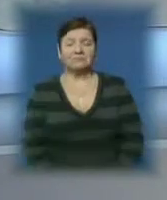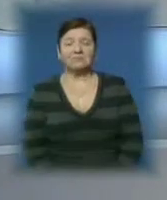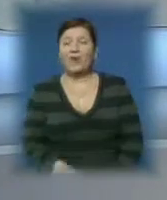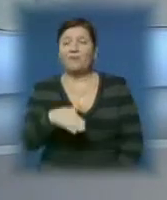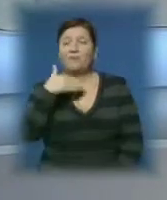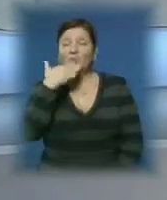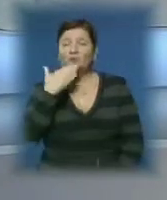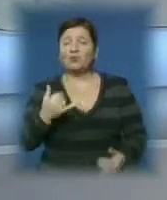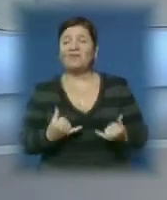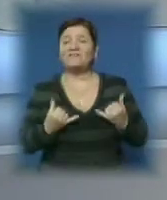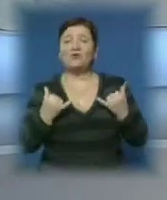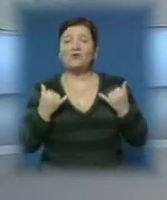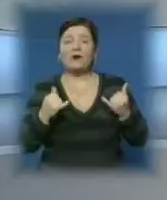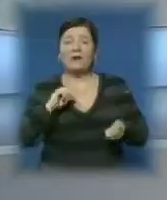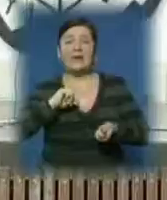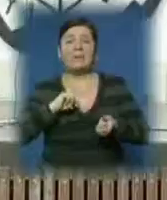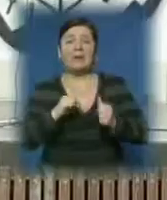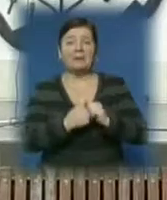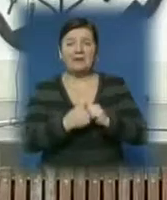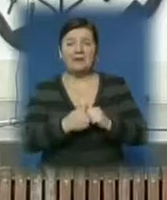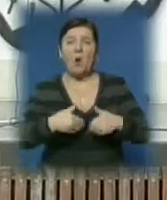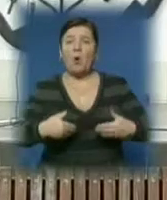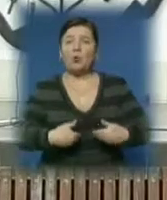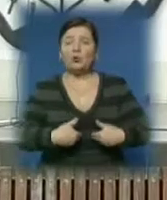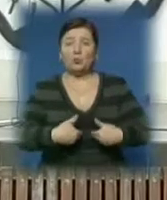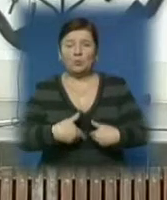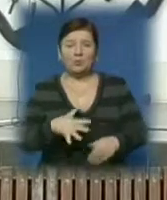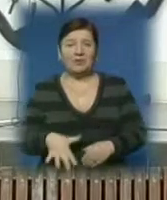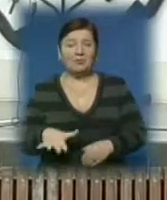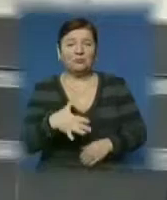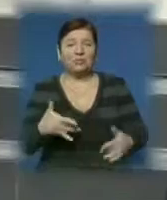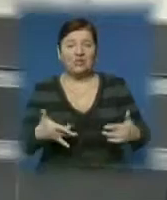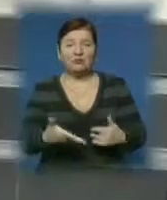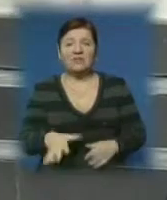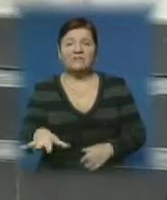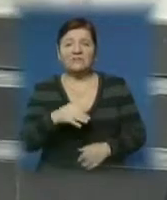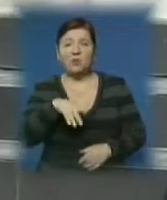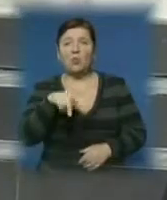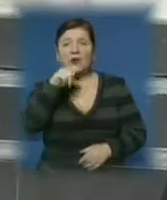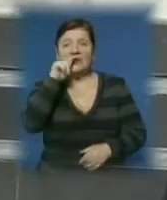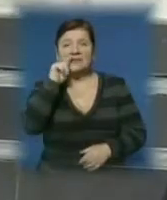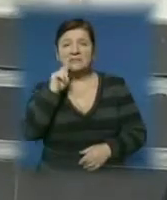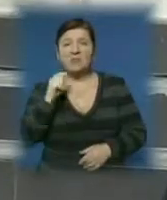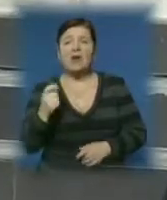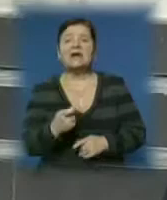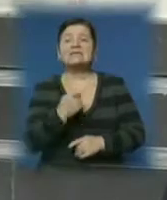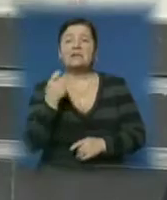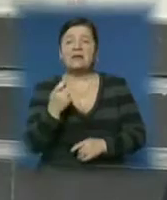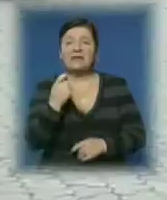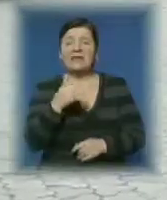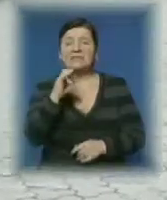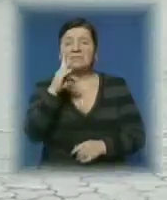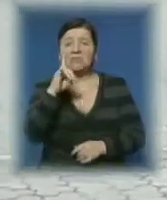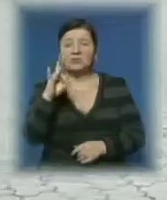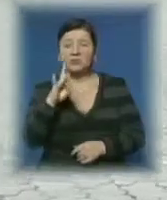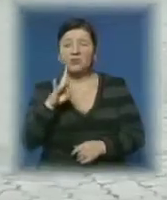Ужгороді вшанували пам'ять жертв Голодомору. На площі Театральній в рамках всеукраїнської акції «Запили свічку» відбувся мітинг